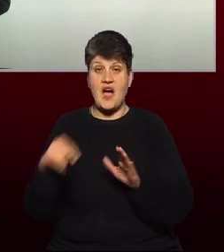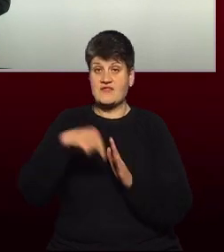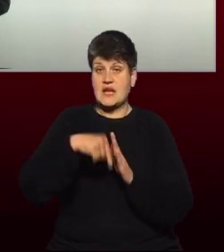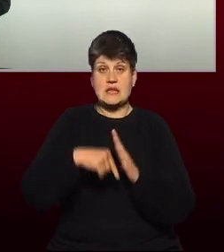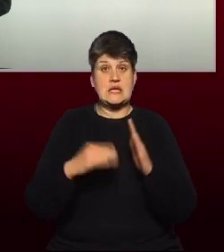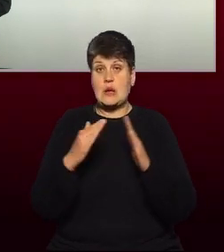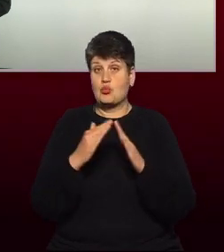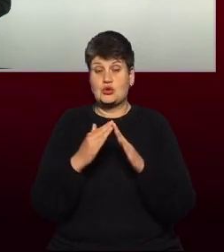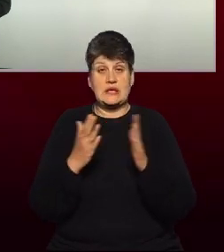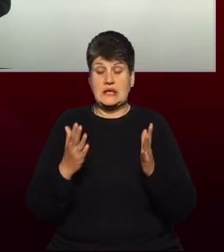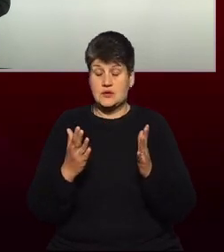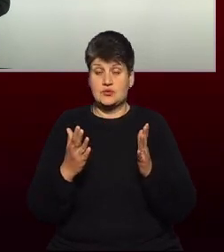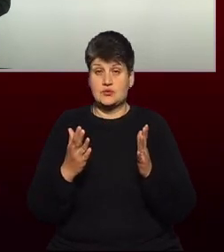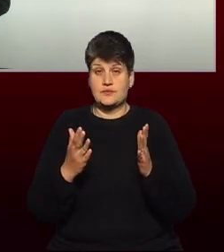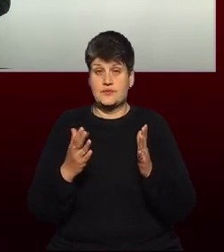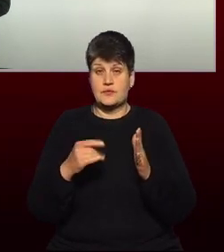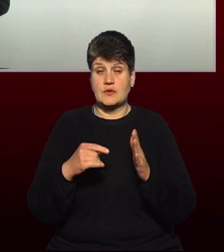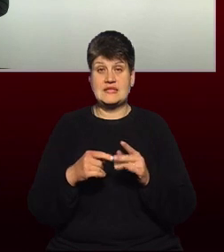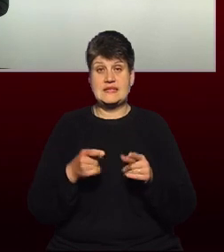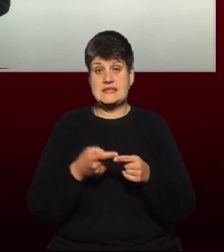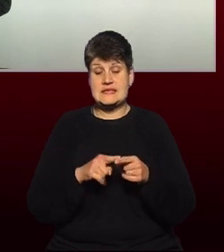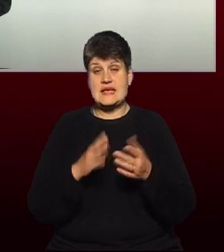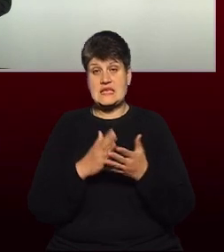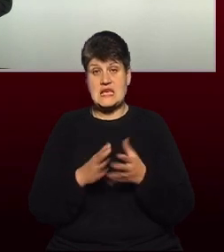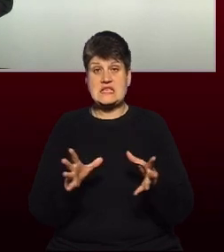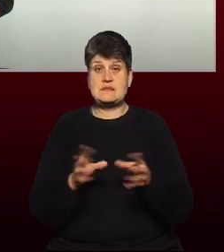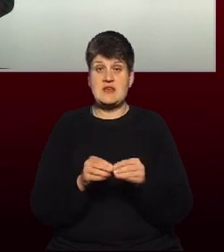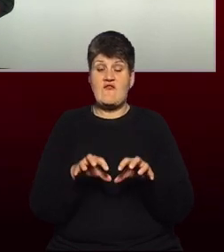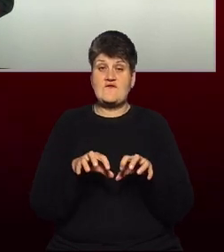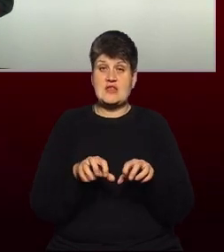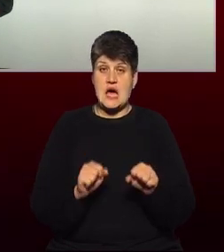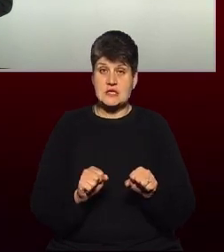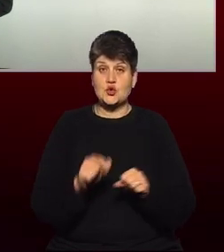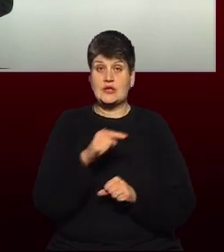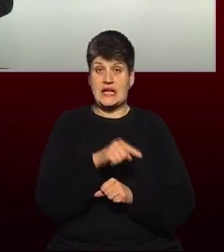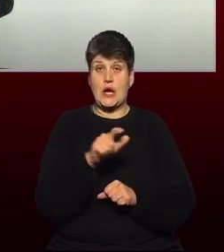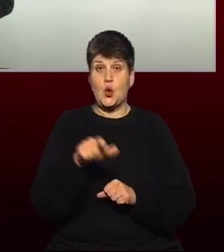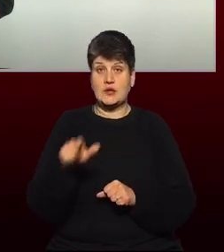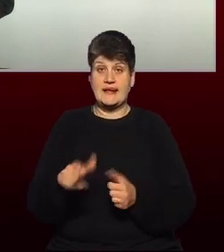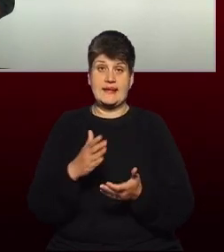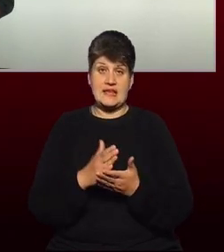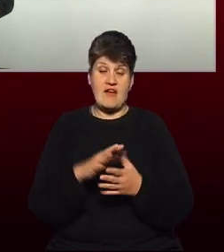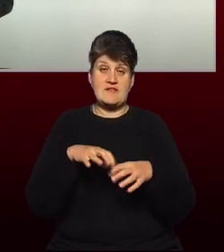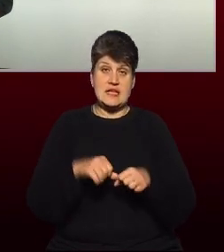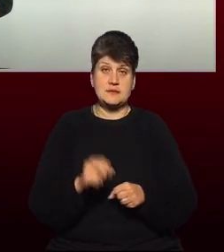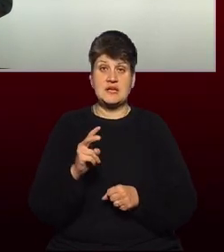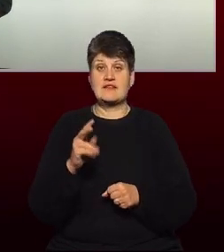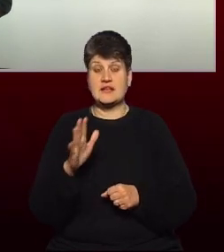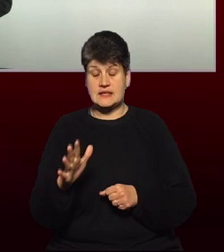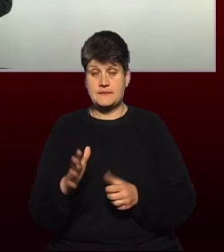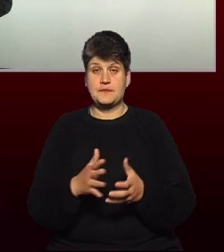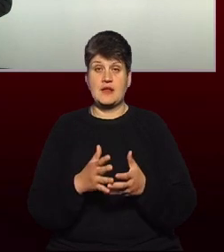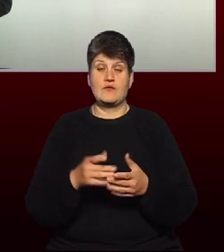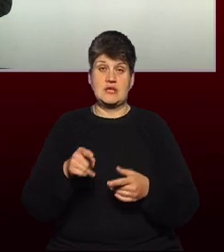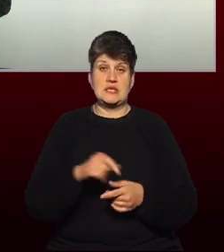це внутрішньобудинкові, вони є власністю чи співвласністю тих людей, які є власниками квартир цього будинку. Як правило, вони собі визначають